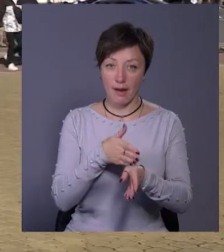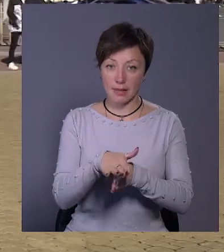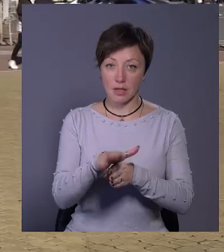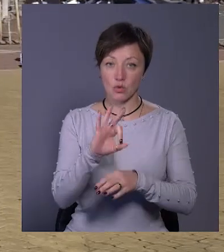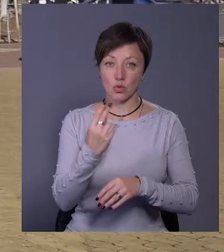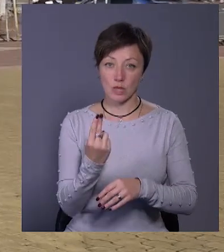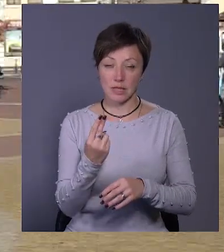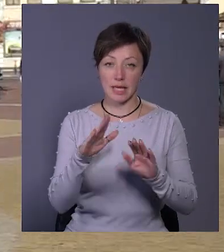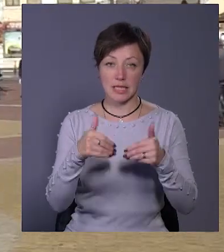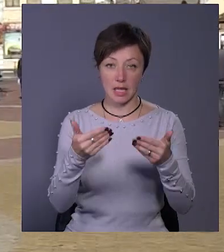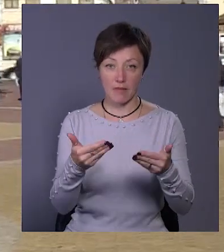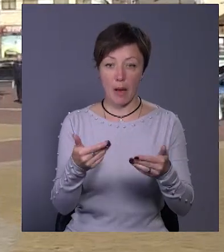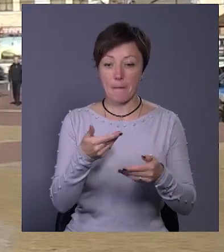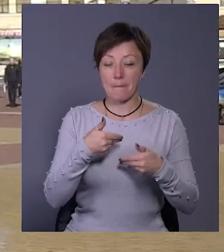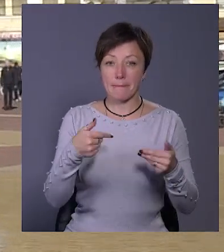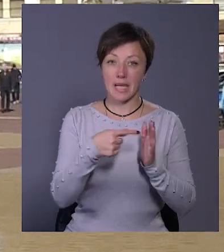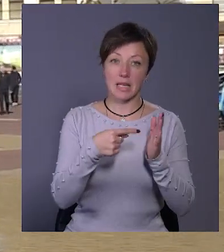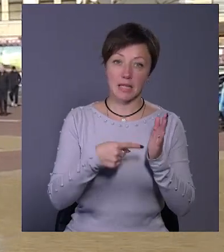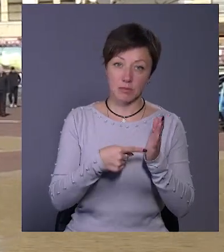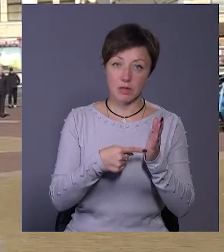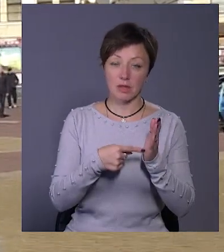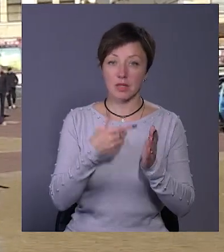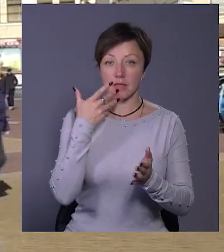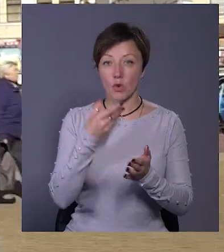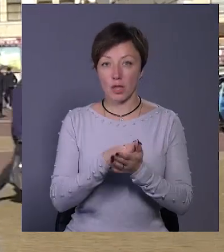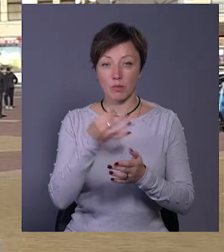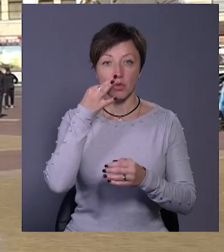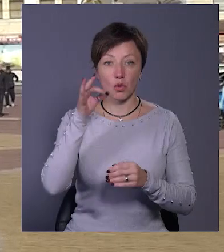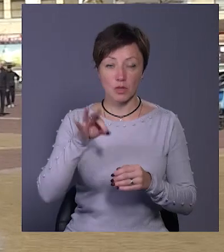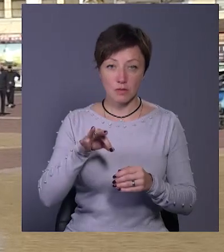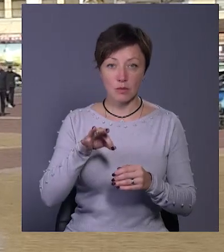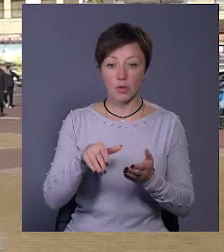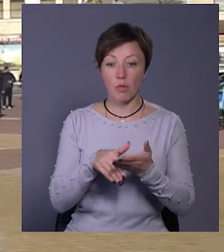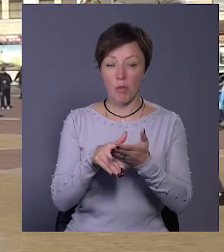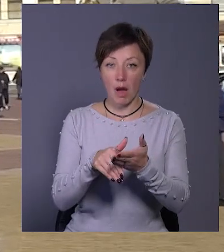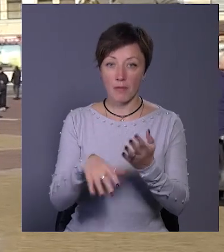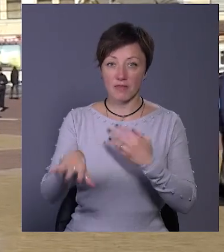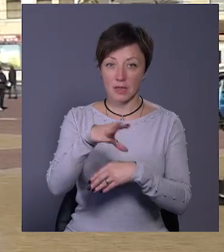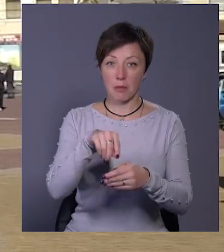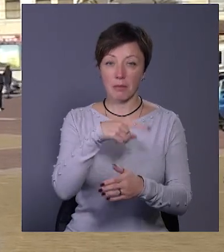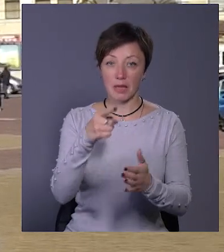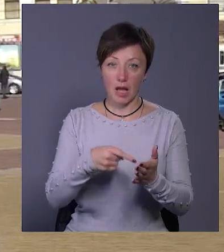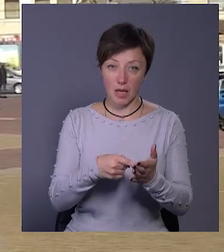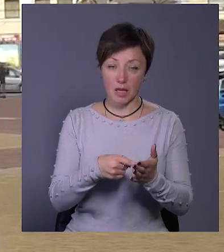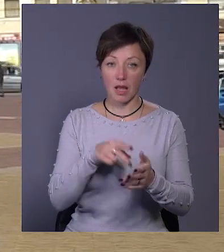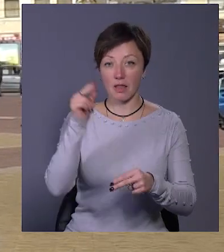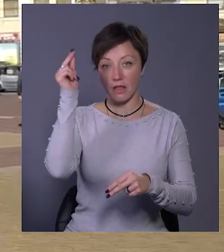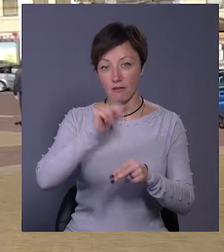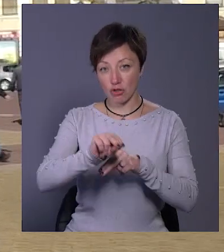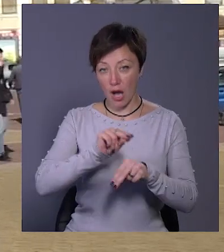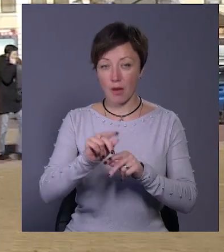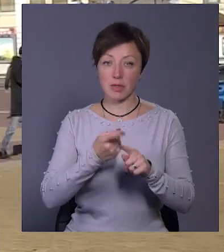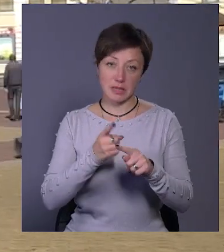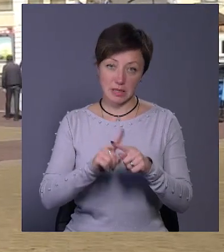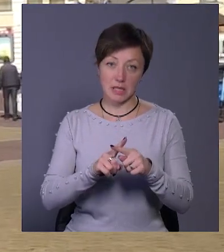соціальних ініціатив. Ми ділимося, відповідно, вже своїм досвідом, допомагаємо в усіх питаннях, навчаємо це,